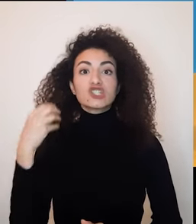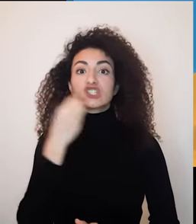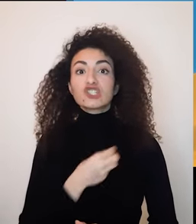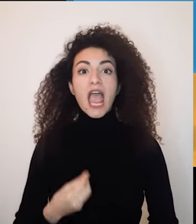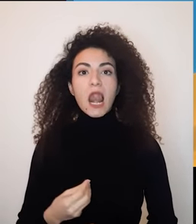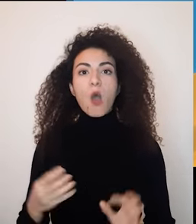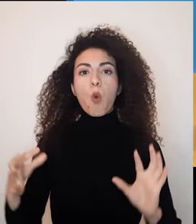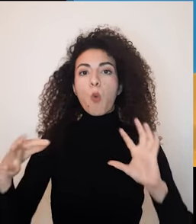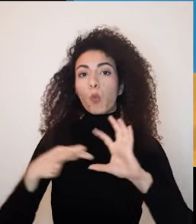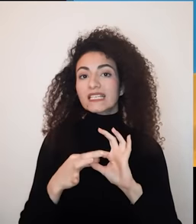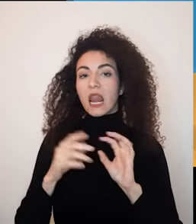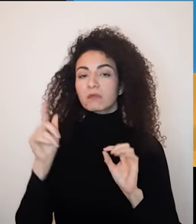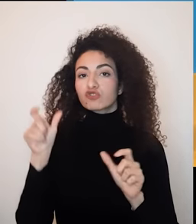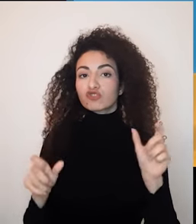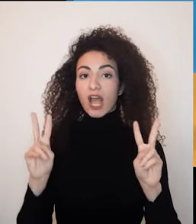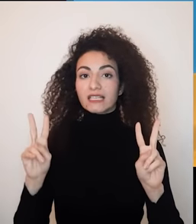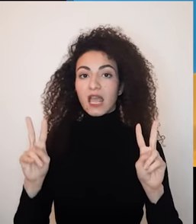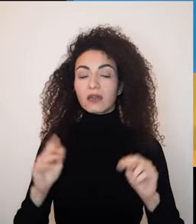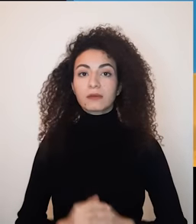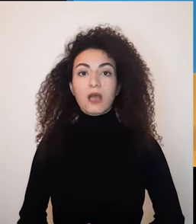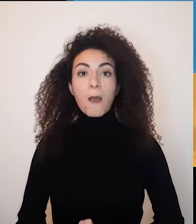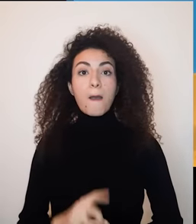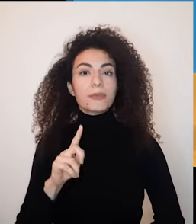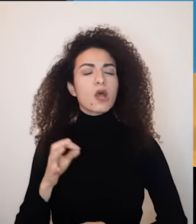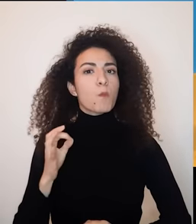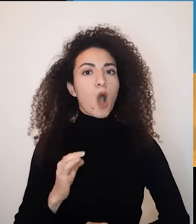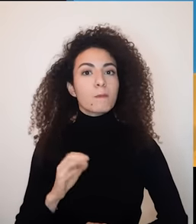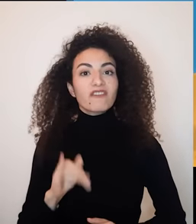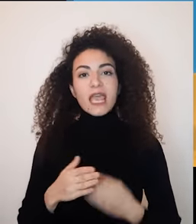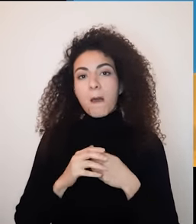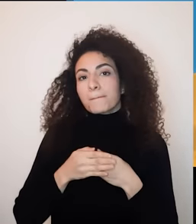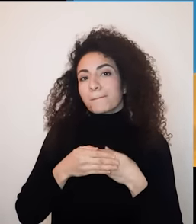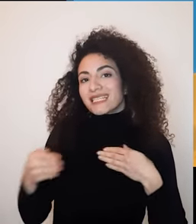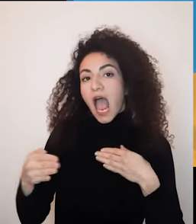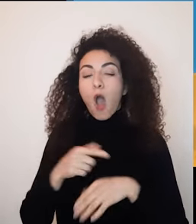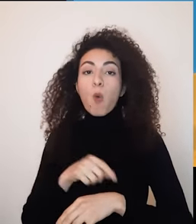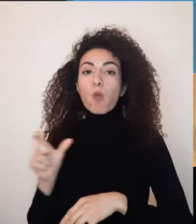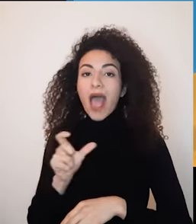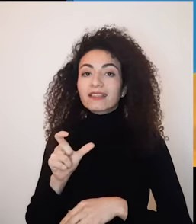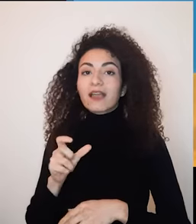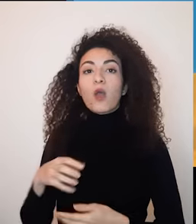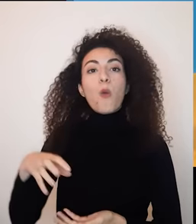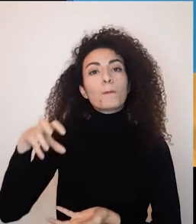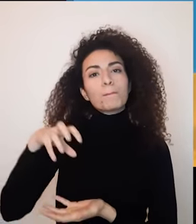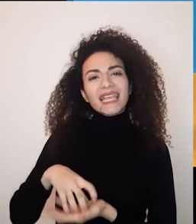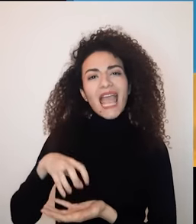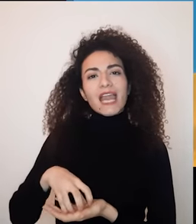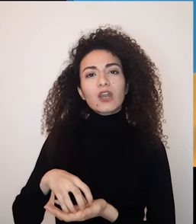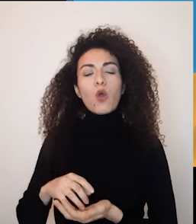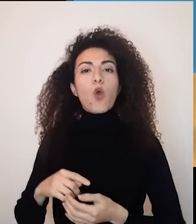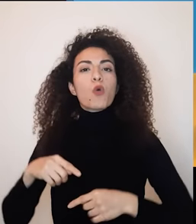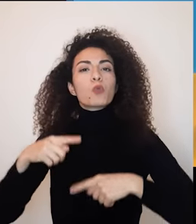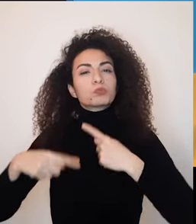أهمية هالوشاح اللي بيصلني بالآخر بالوقت نفسه لازم وضع مساحة صحية على مستوى الوقت